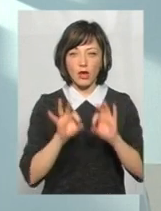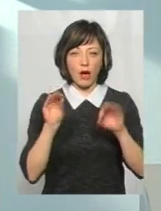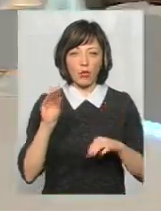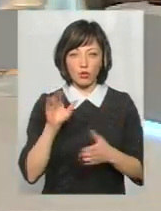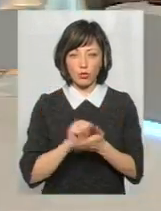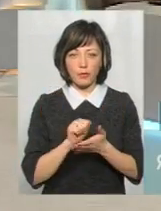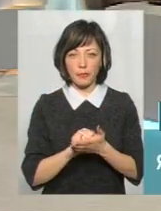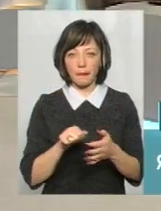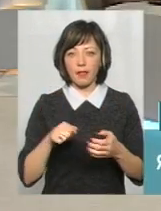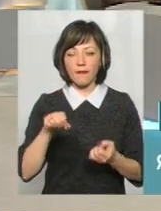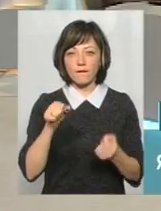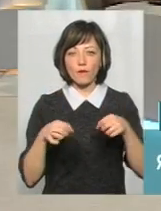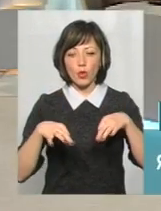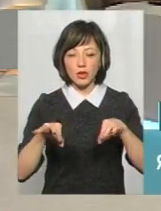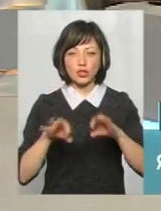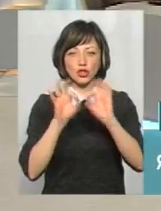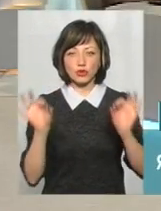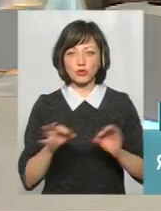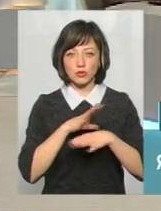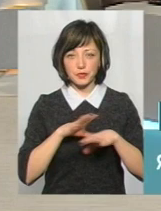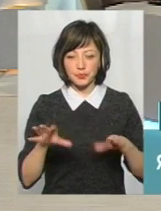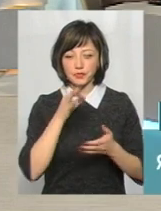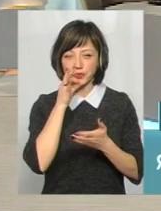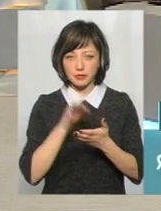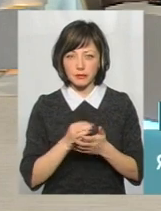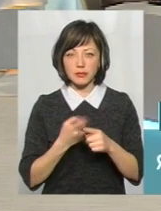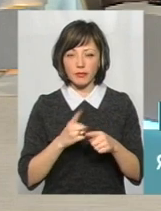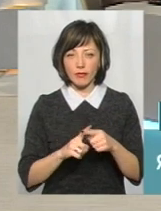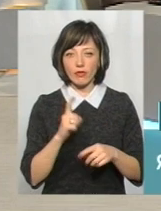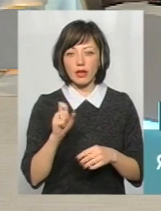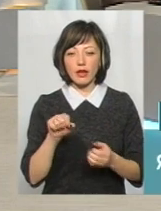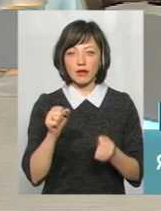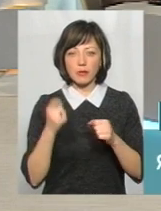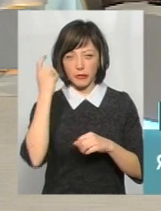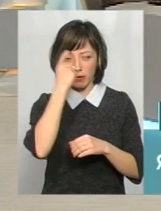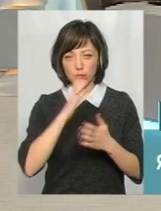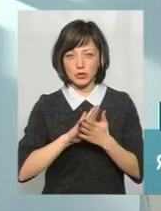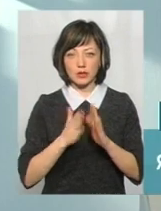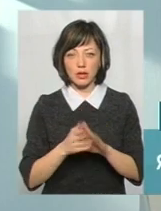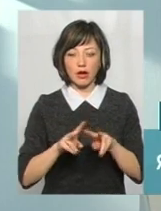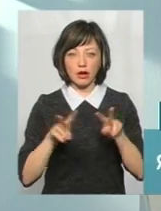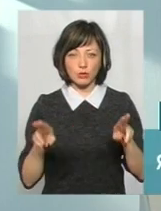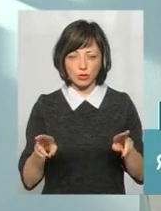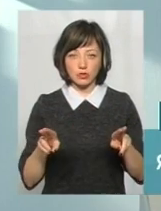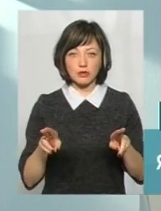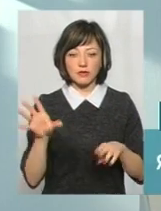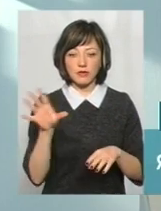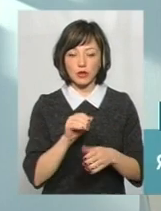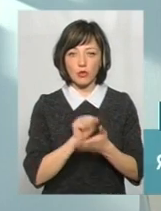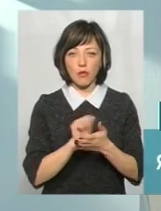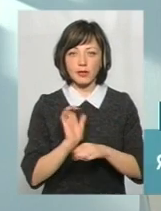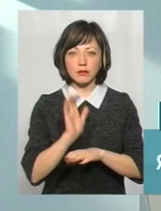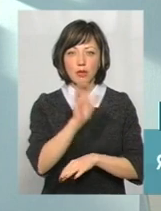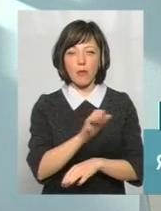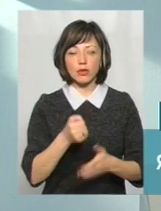на автомобіль, ні посвідчення водія, за що також є відповідальність. Ну і за те, що він керує на підпитку, аналогічно всі матеріали спрямовані